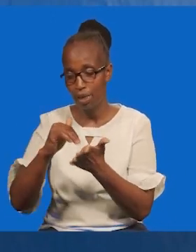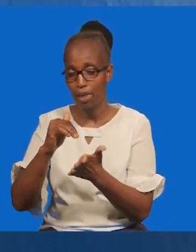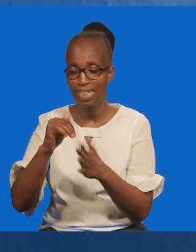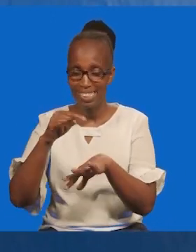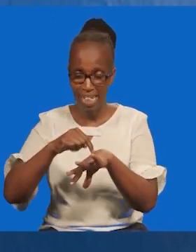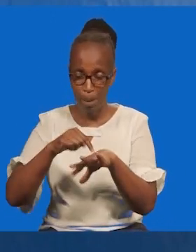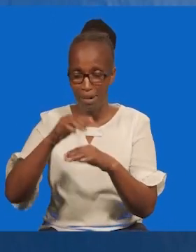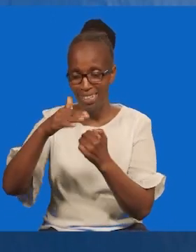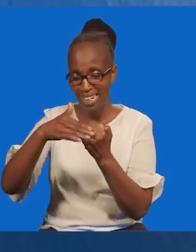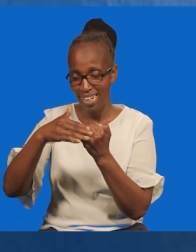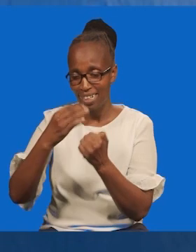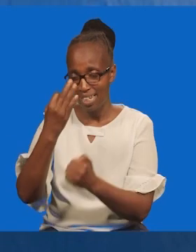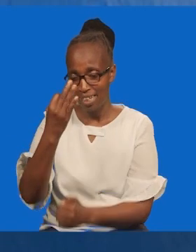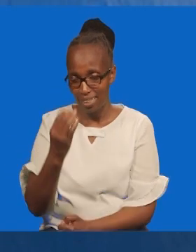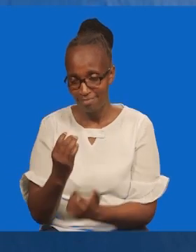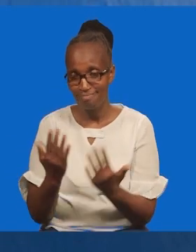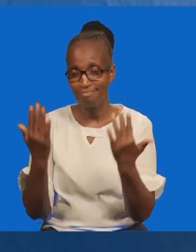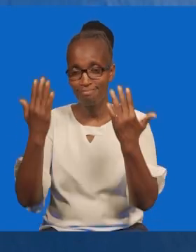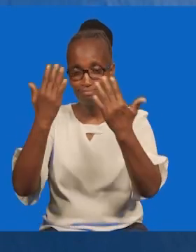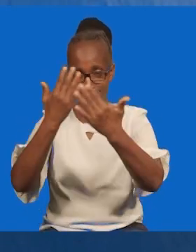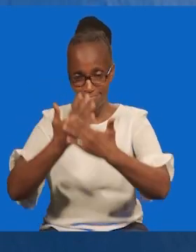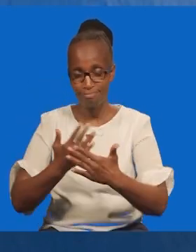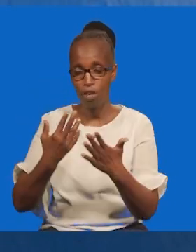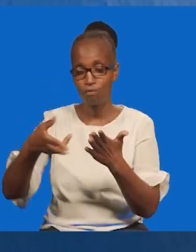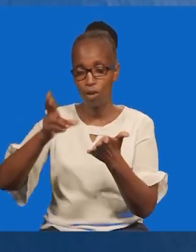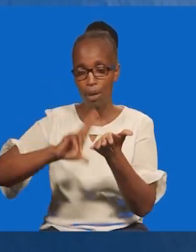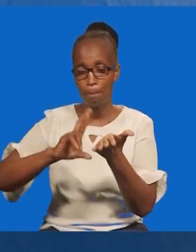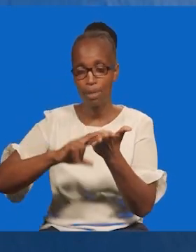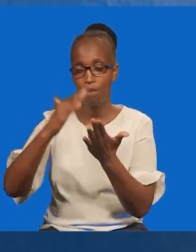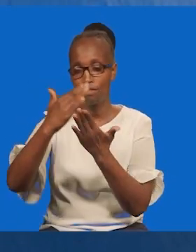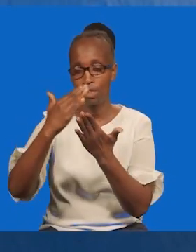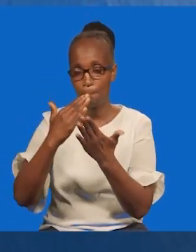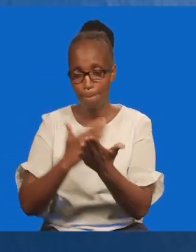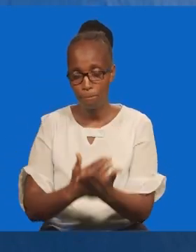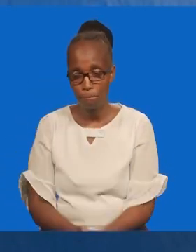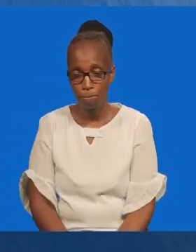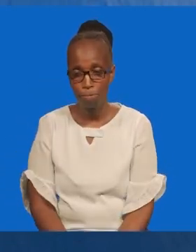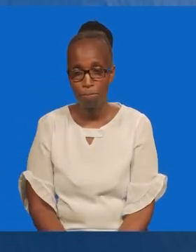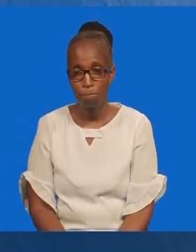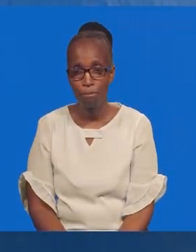nusi jioni. Hili tuka wezi kuendelea na kubariki wa tena. Kupitia marudio ya ikikipindi. Shalom.